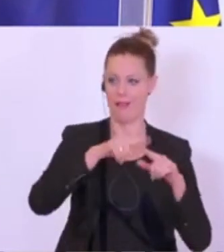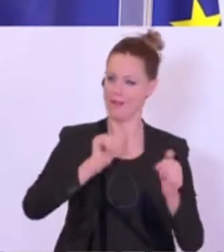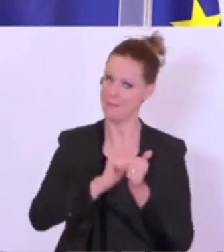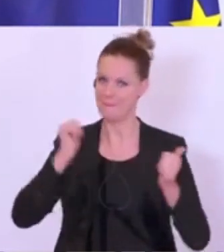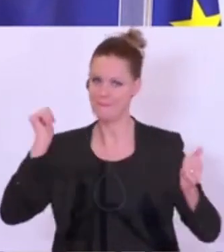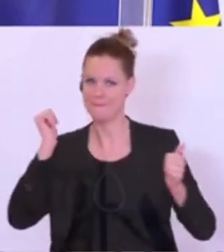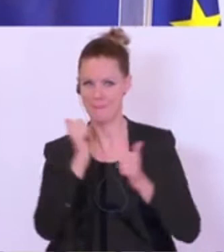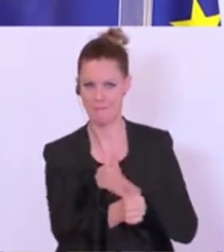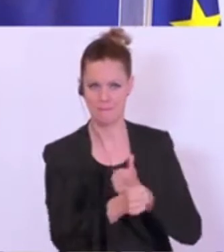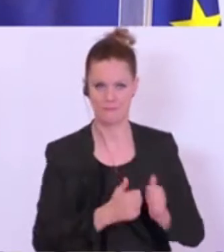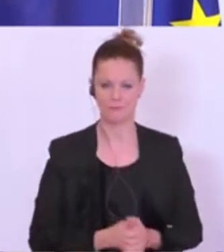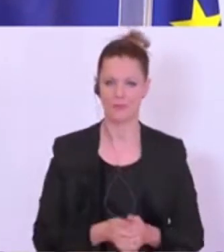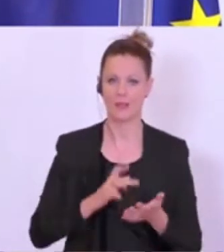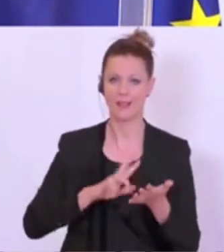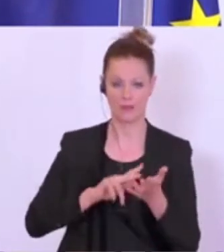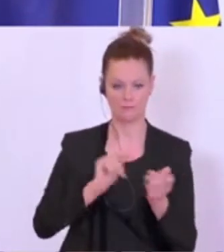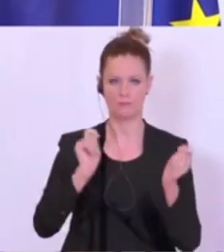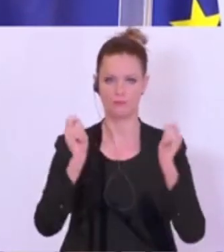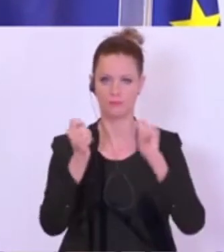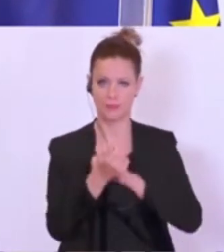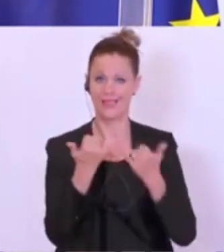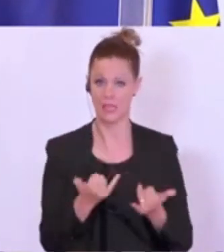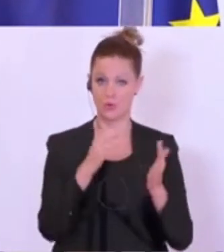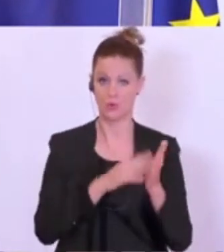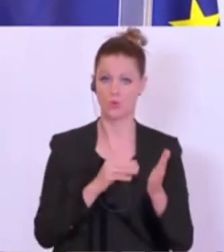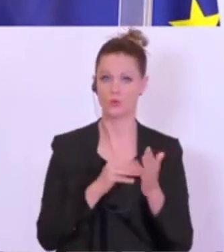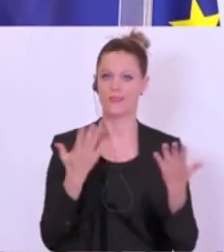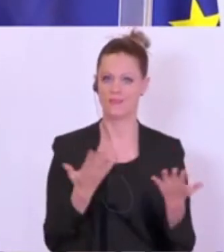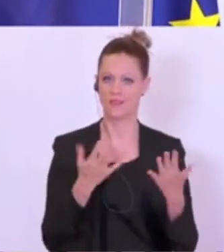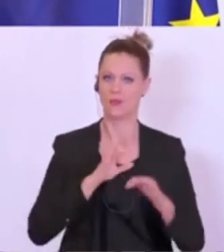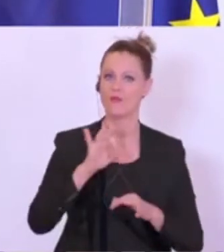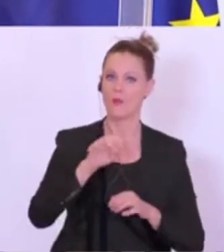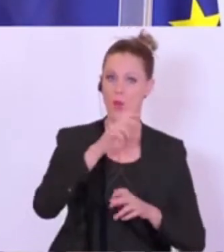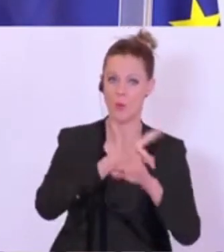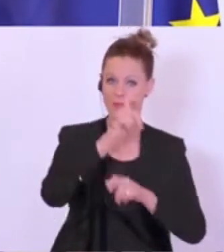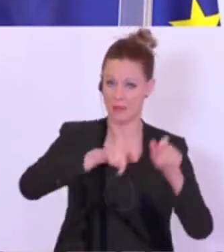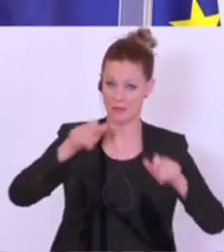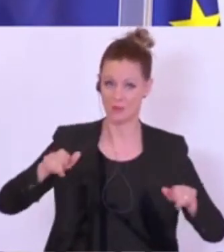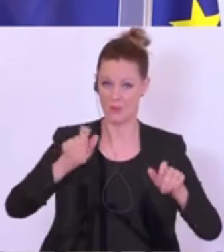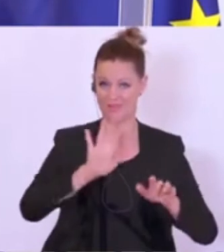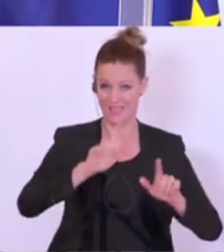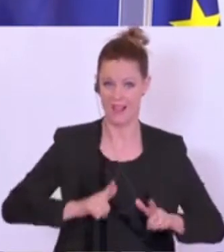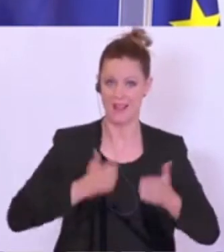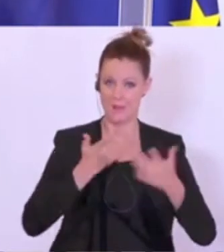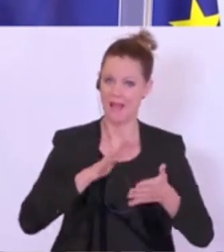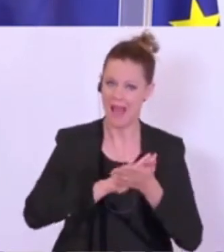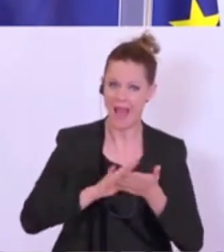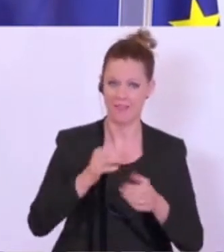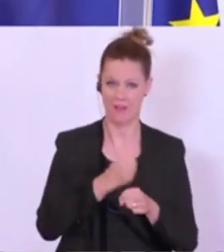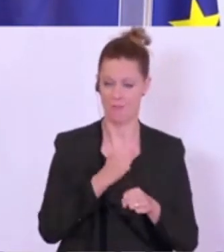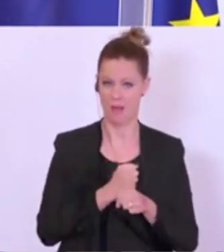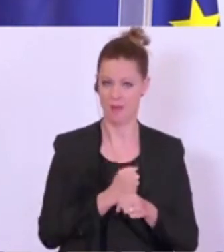digitale Transformation nutzen, um das Leben der Österreicherinnen und Österreicher leichter zu machen. Das haben wir gerade